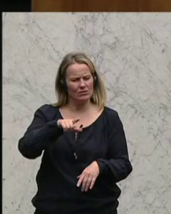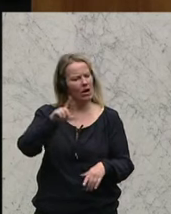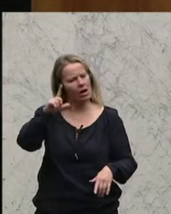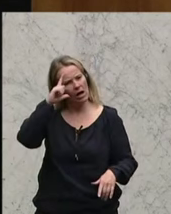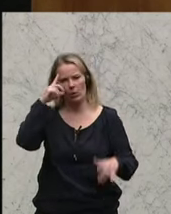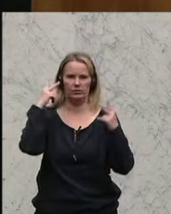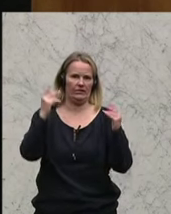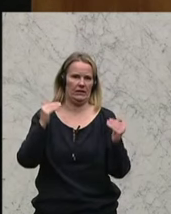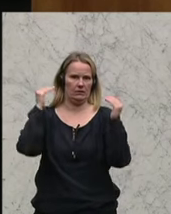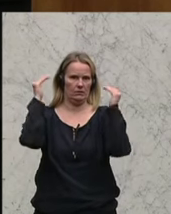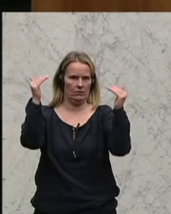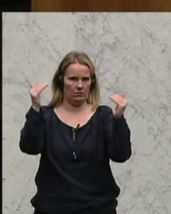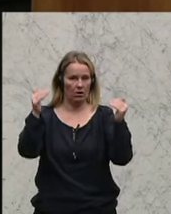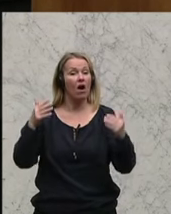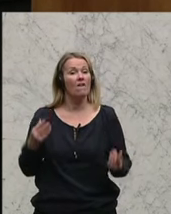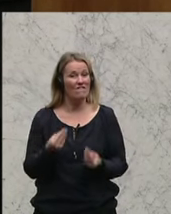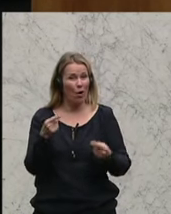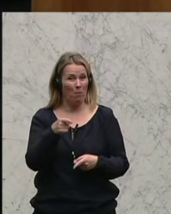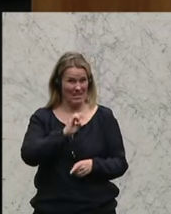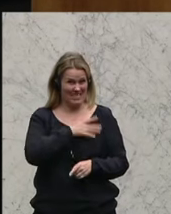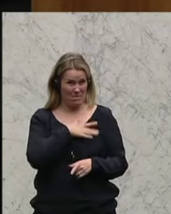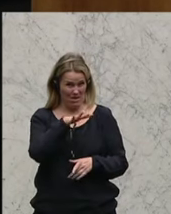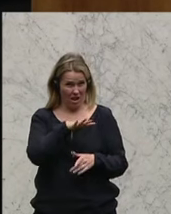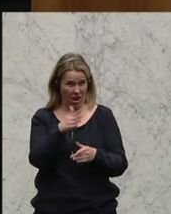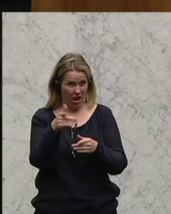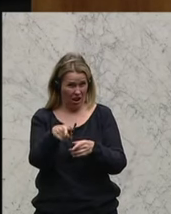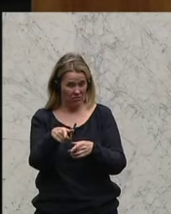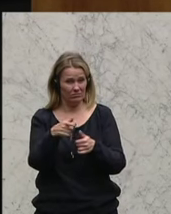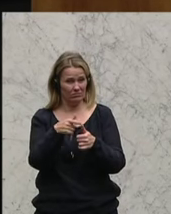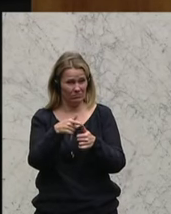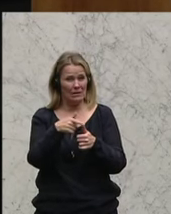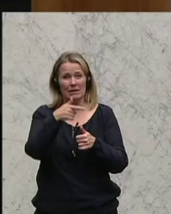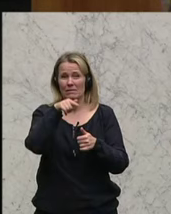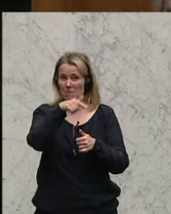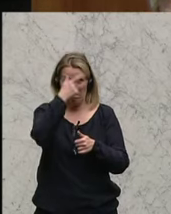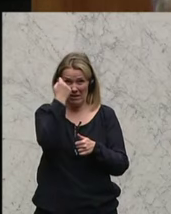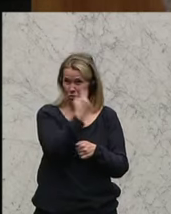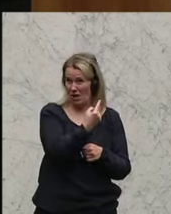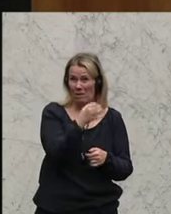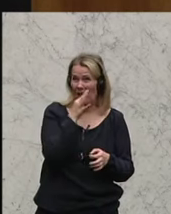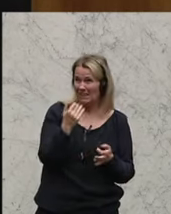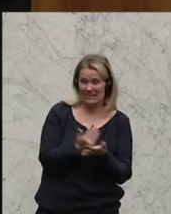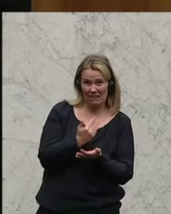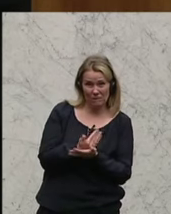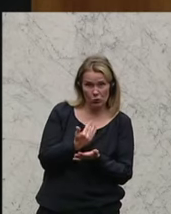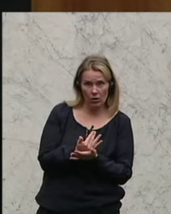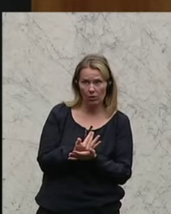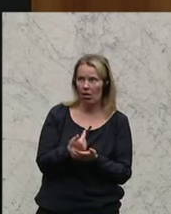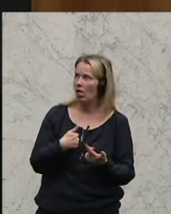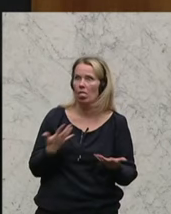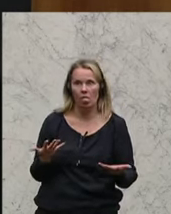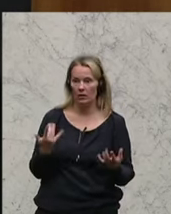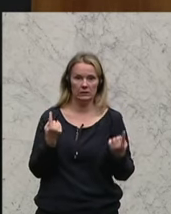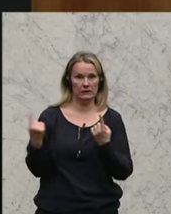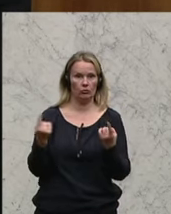Priorität, weil gerade diese Kriminalitätsakte erstens Menschen, die nichts dafür können, in ganz besondere Lagen bringen